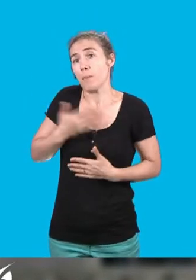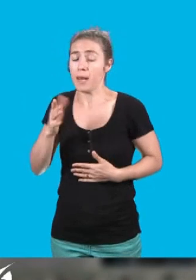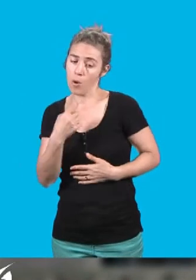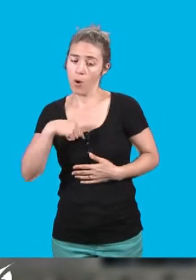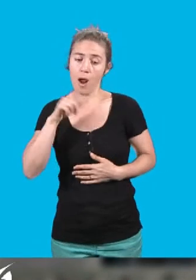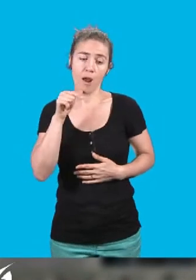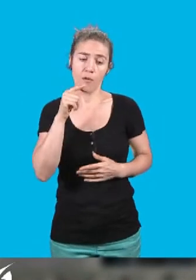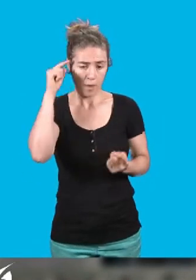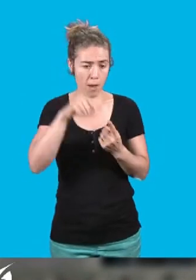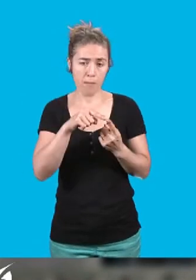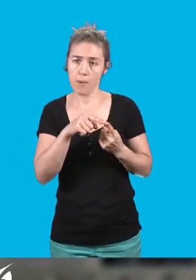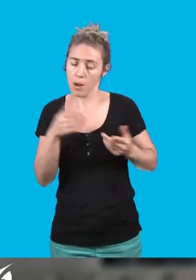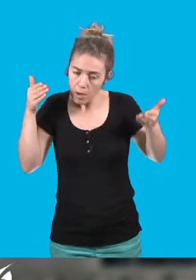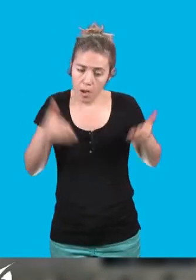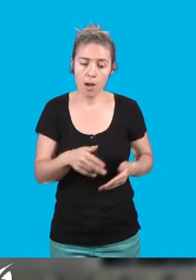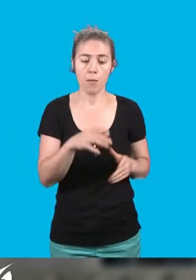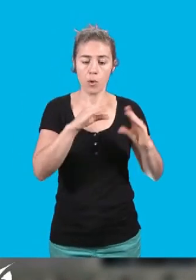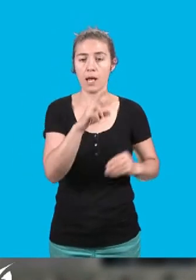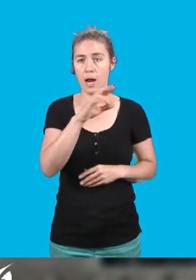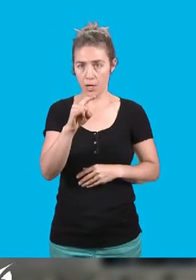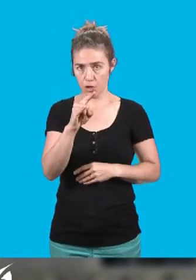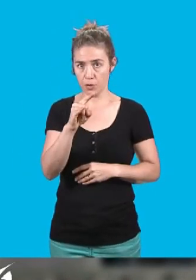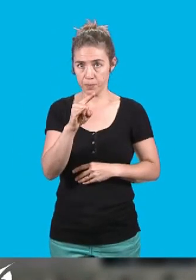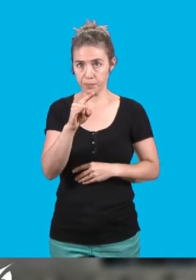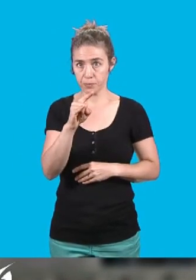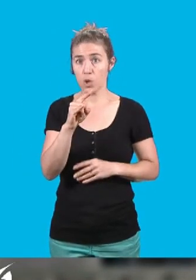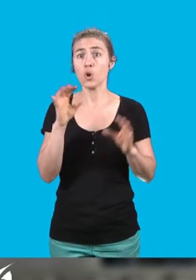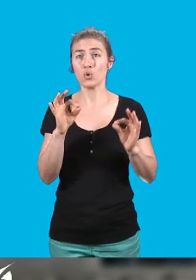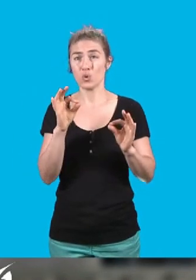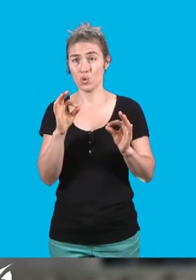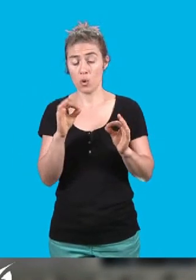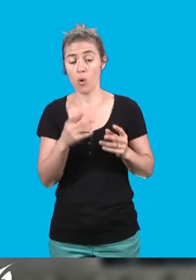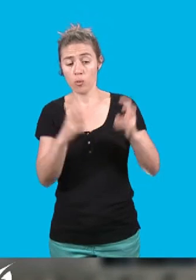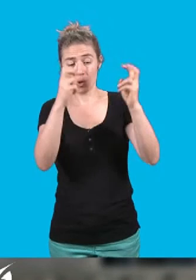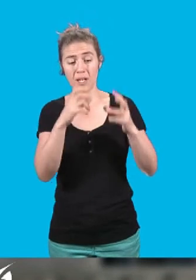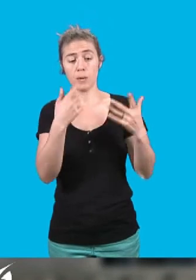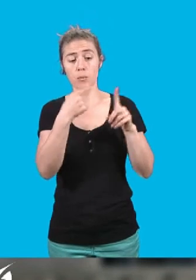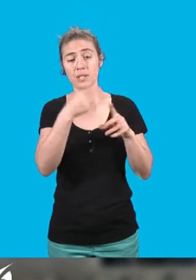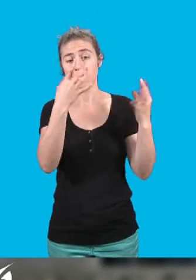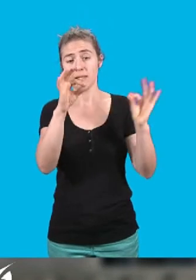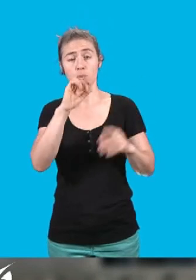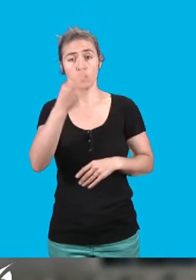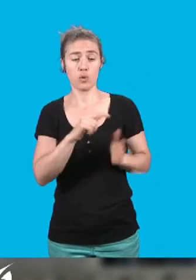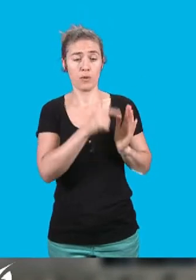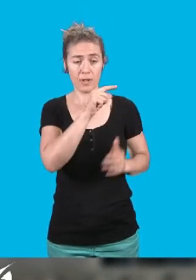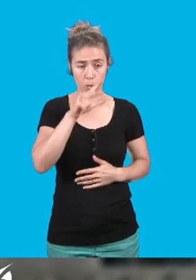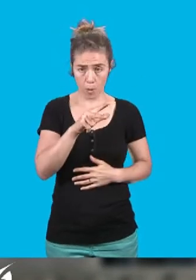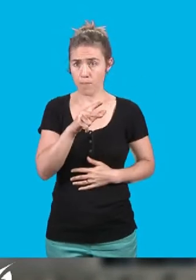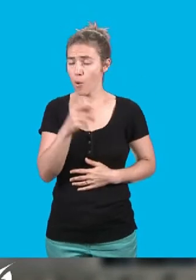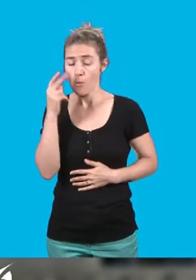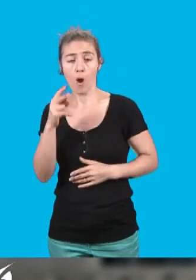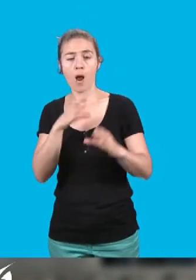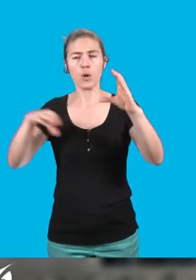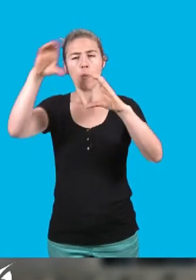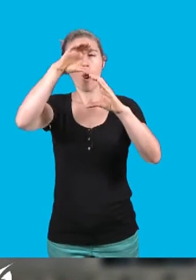poste des ressources humaines. En effet, avec plus de 10% d'augmentation en 2023, la métropole montre à quel